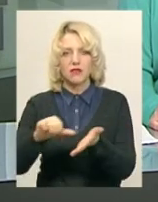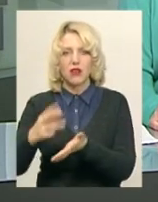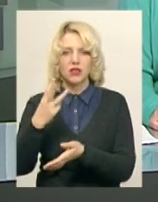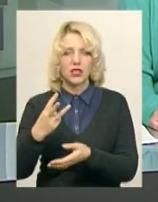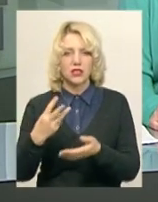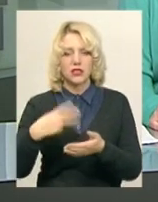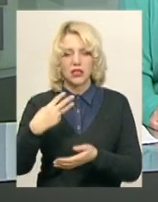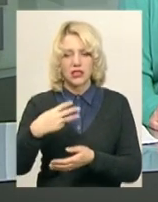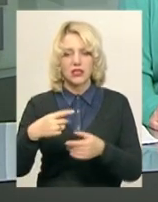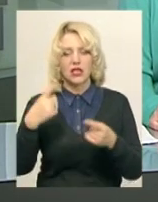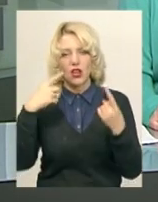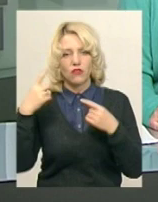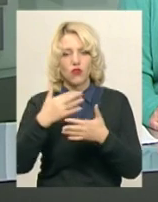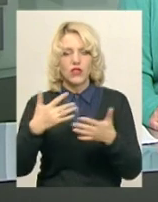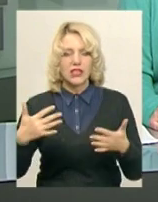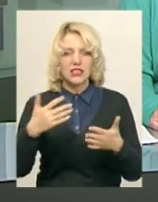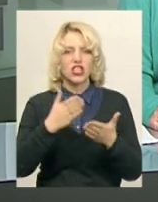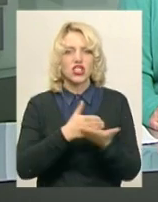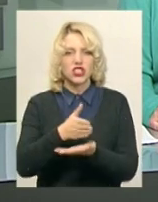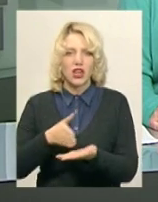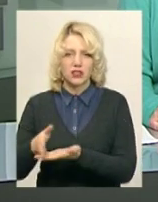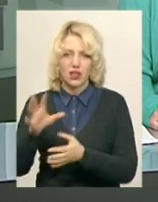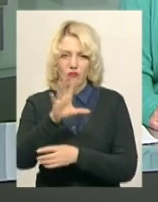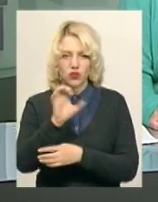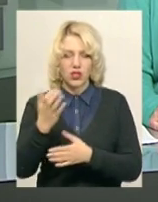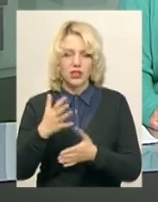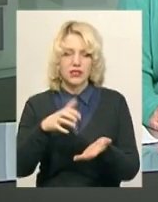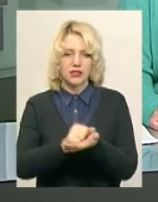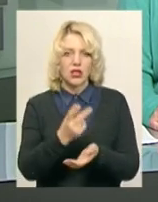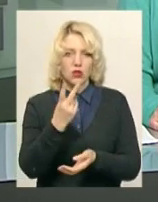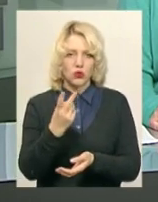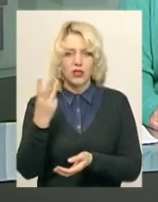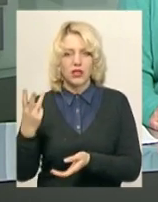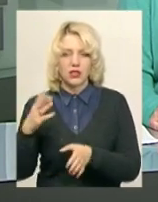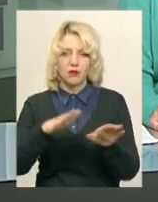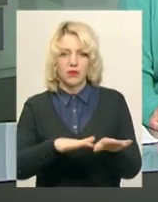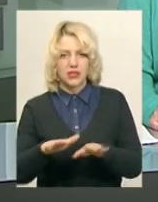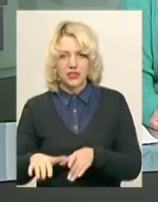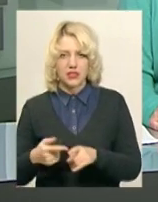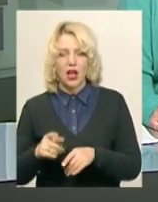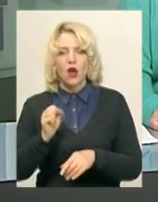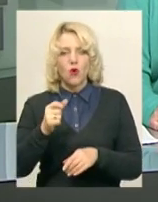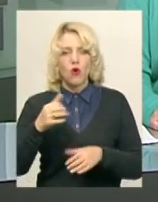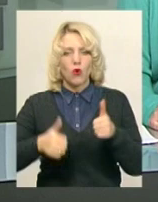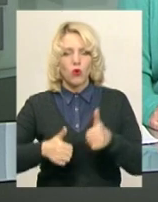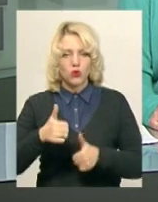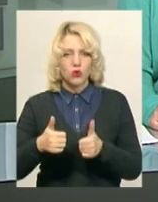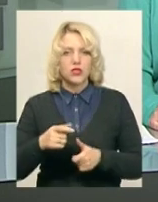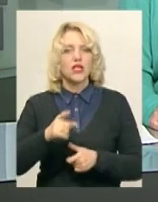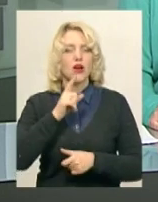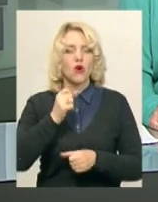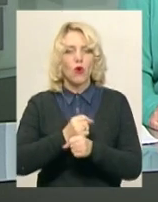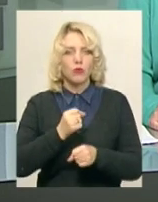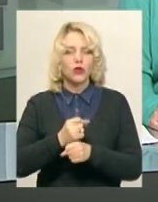різних жанрах фотографії, які посілять друге та третє місця в обласному заочному конкурсі робіт юних фотоаматорів. Роботи